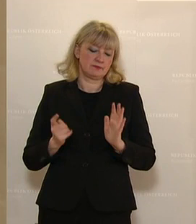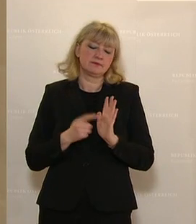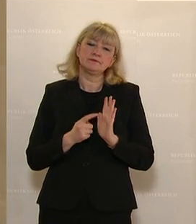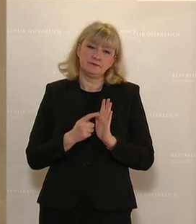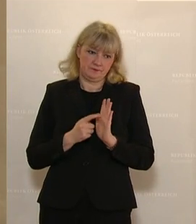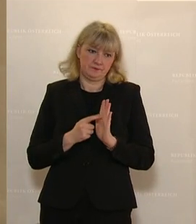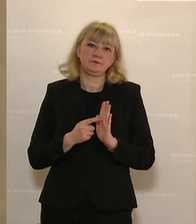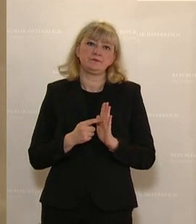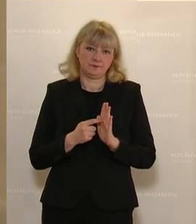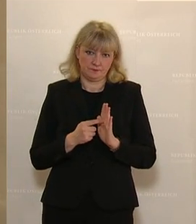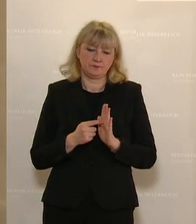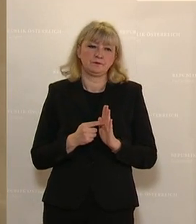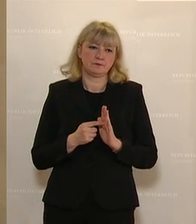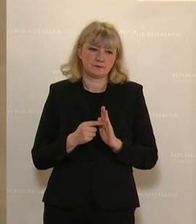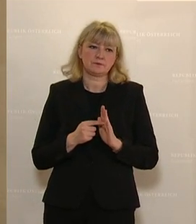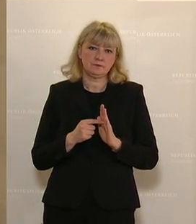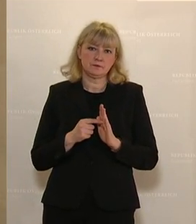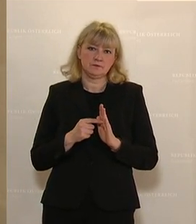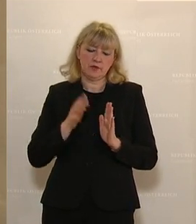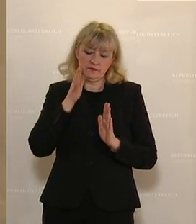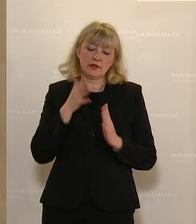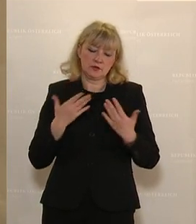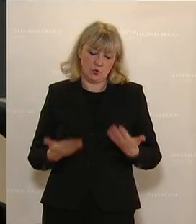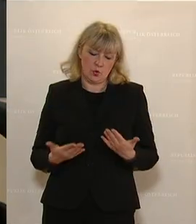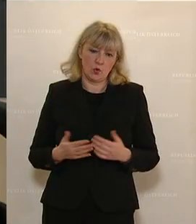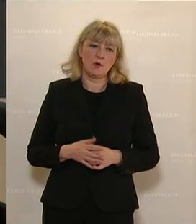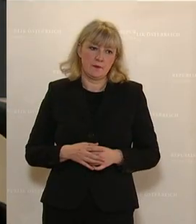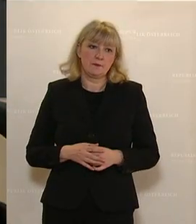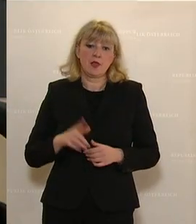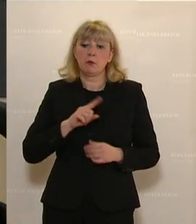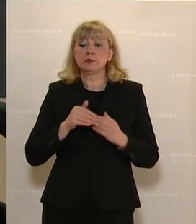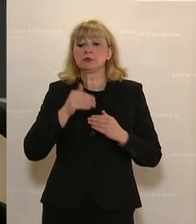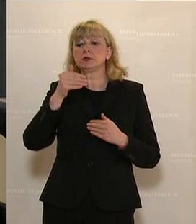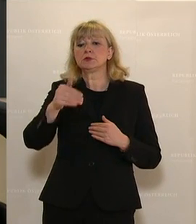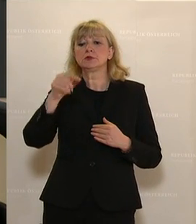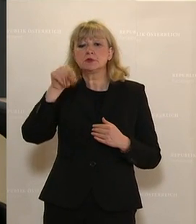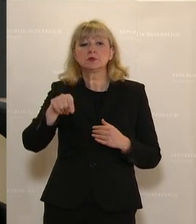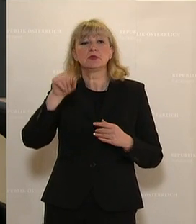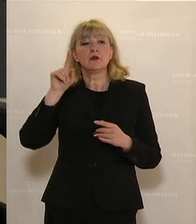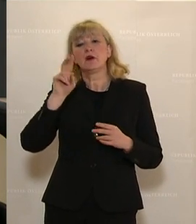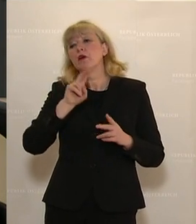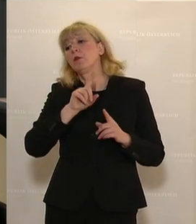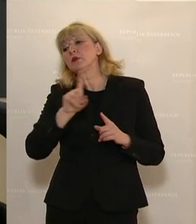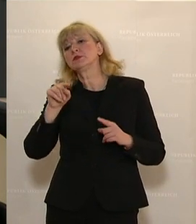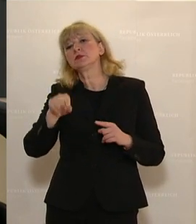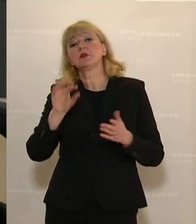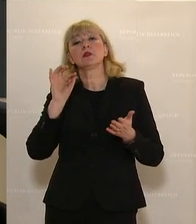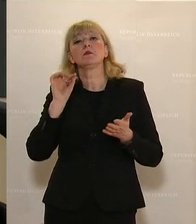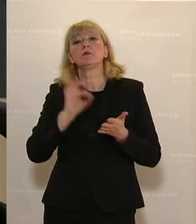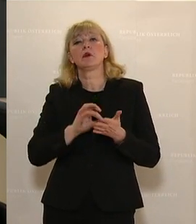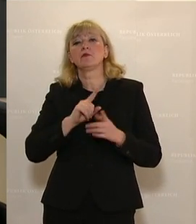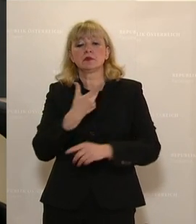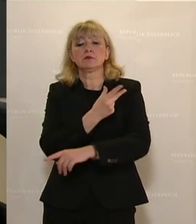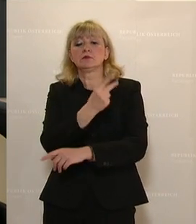hier die Voraussetzung sind, bis zu dem Zeitpunkt, wo die Durchimpfungsrate entsprechend